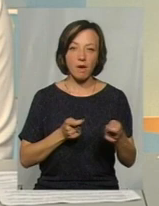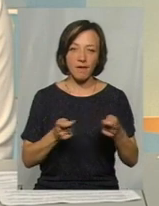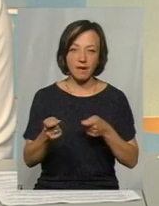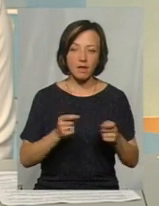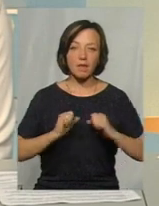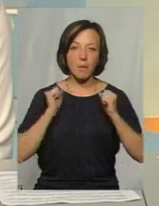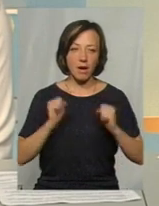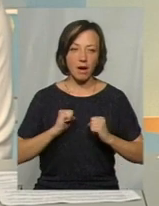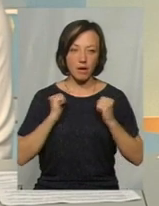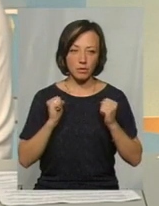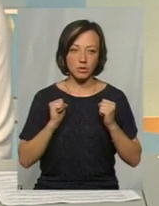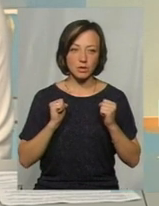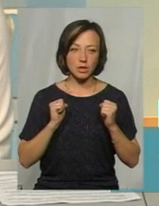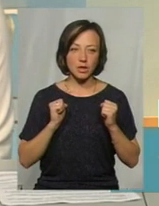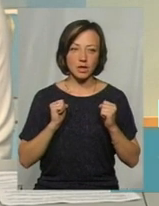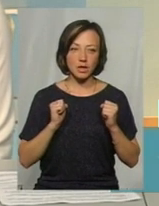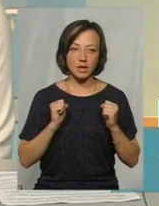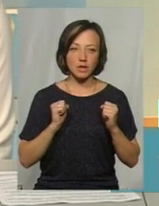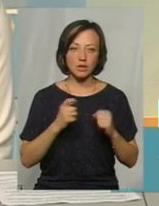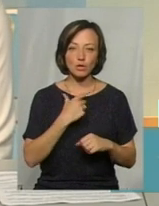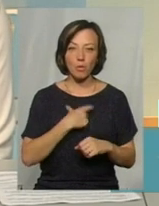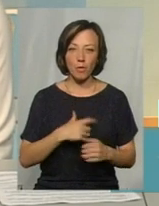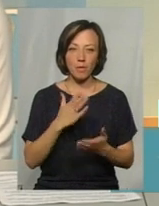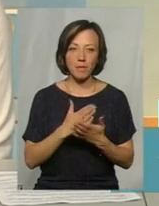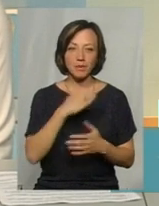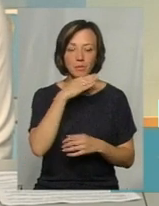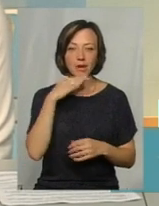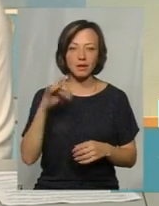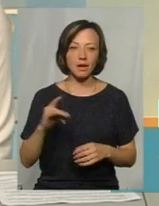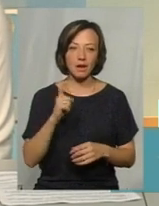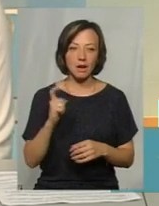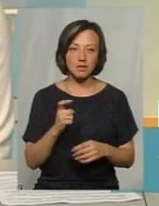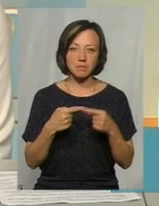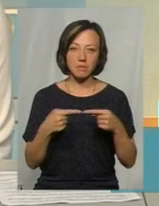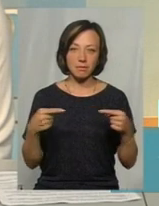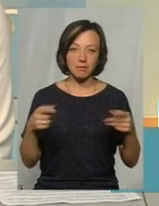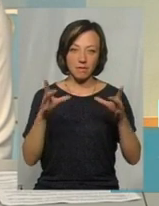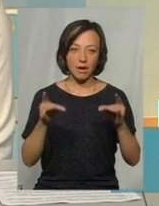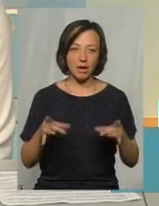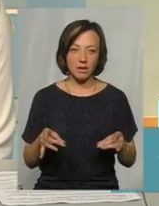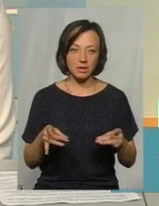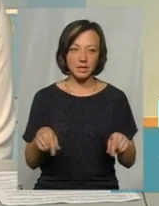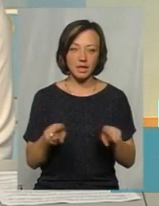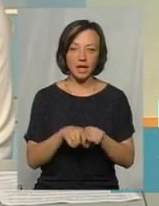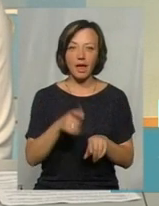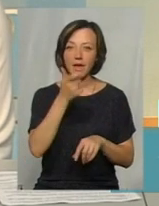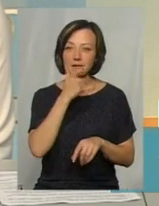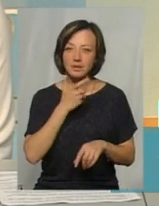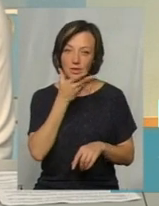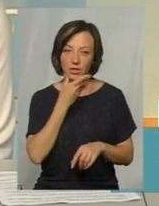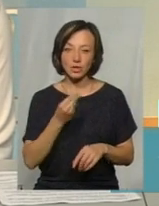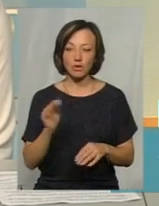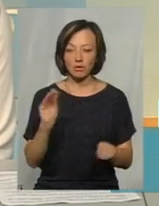ми намагаємося з собою мати багаторазові. Зараз вони такі естетично